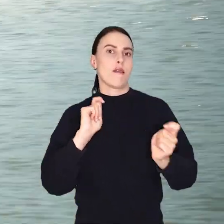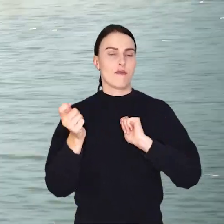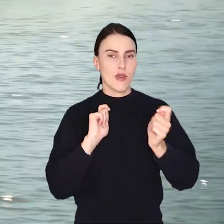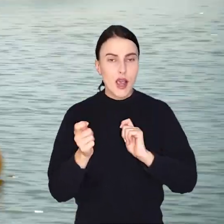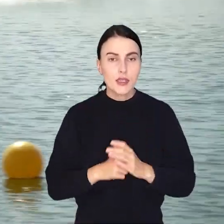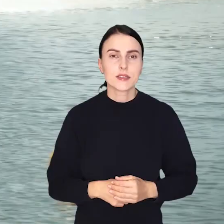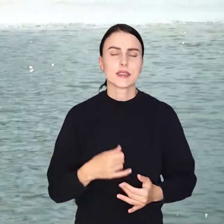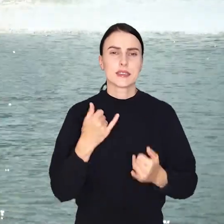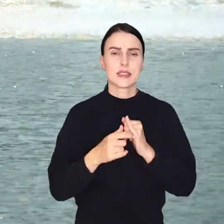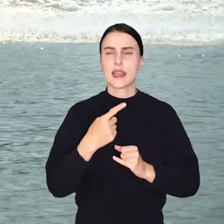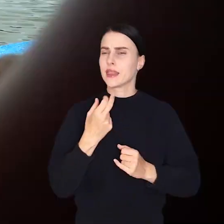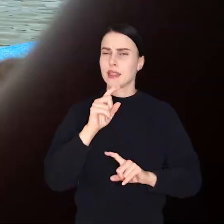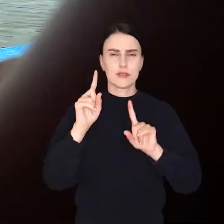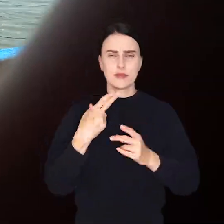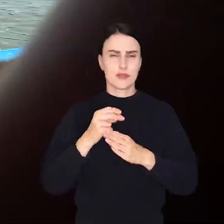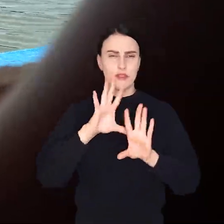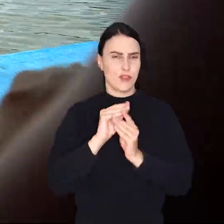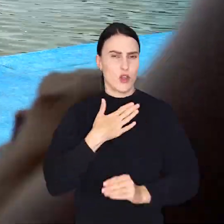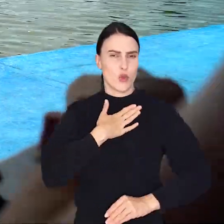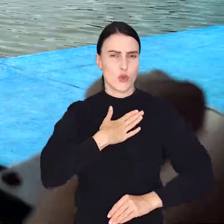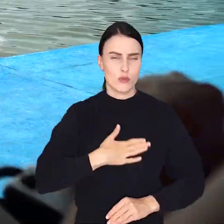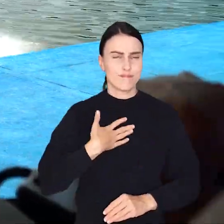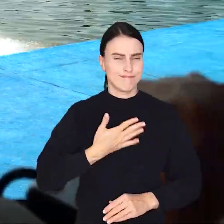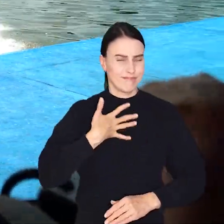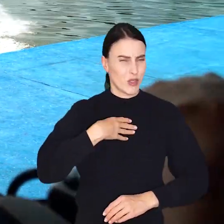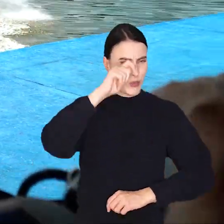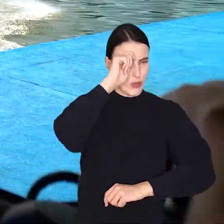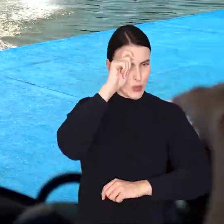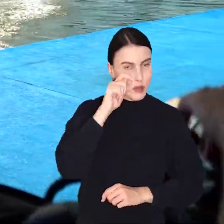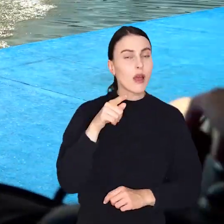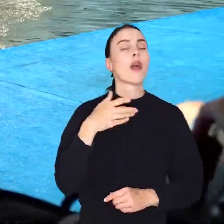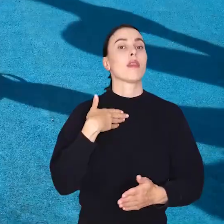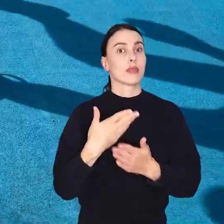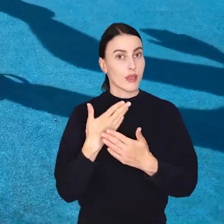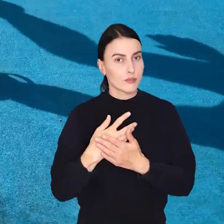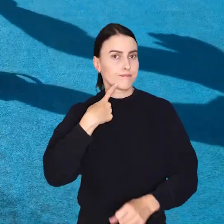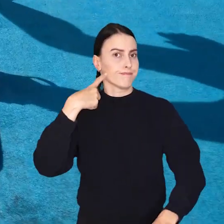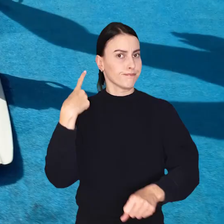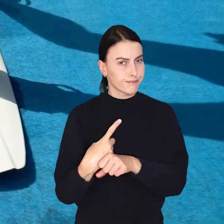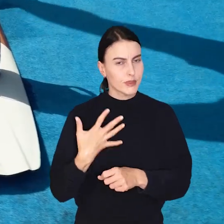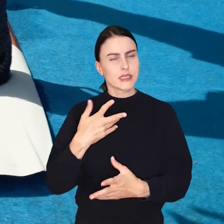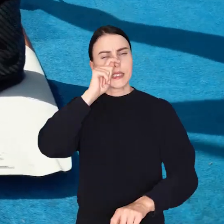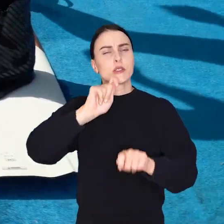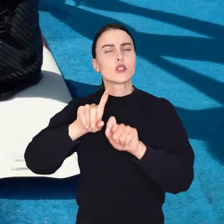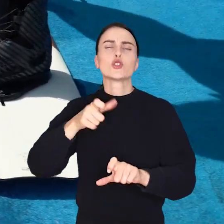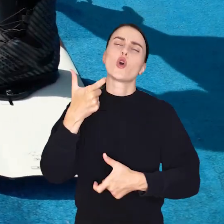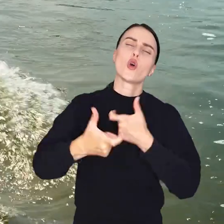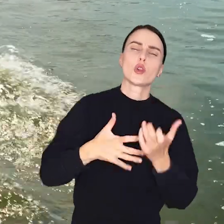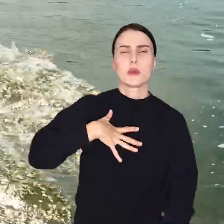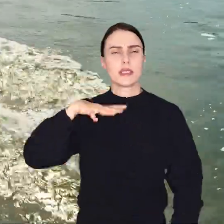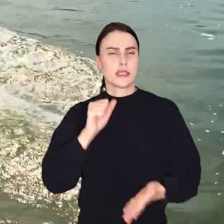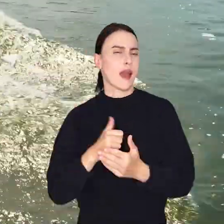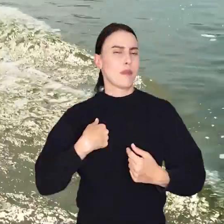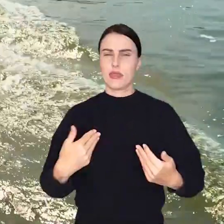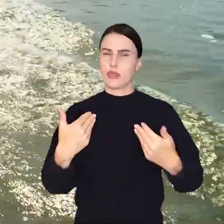taka forma spędzenia czasu letnią porą może być prawdziwym utrapieniem. Dlatego postanowiliśmy sprawdzić, co robić,